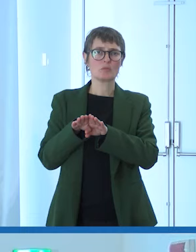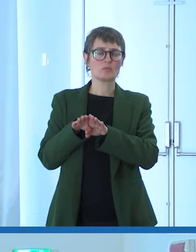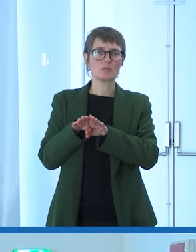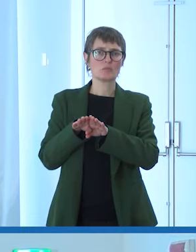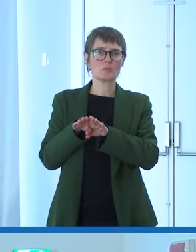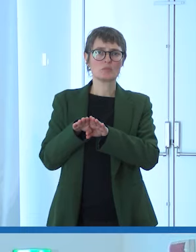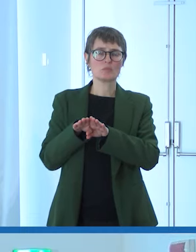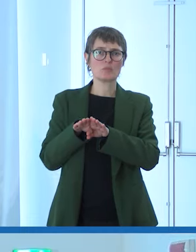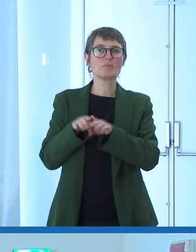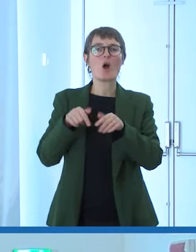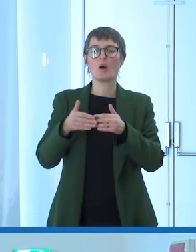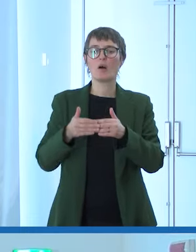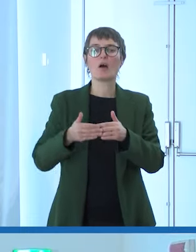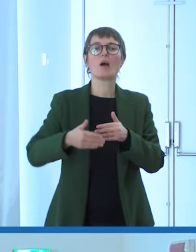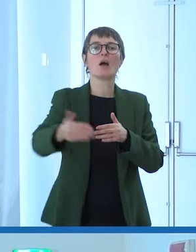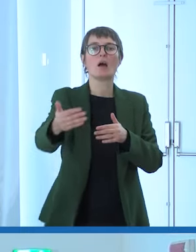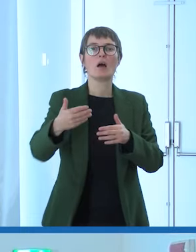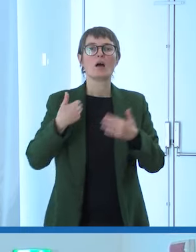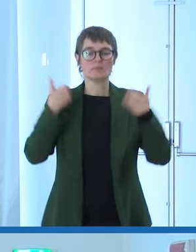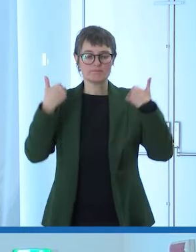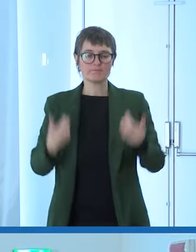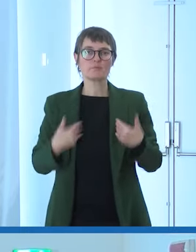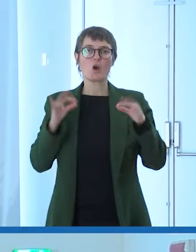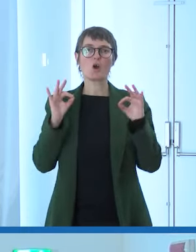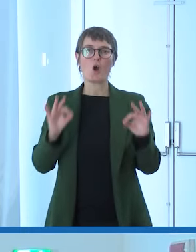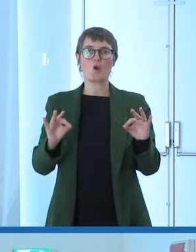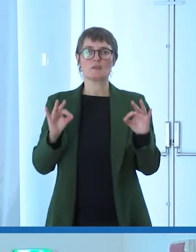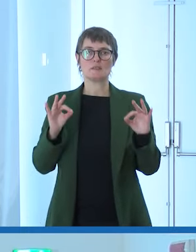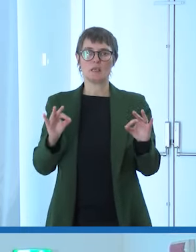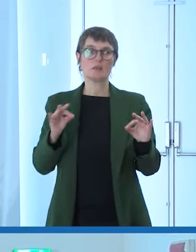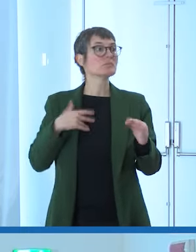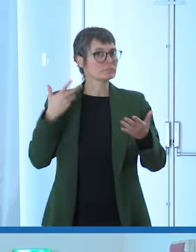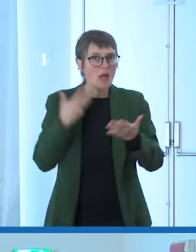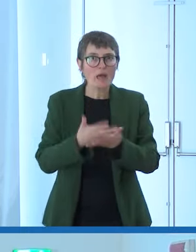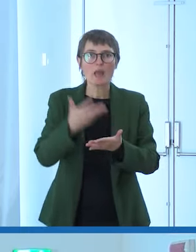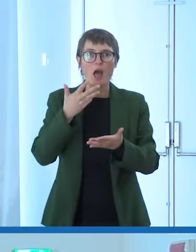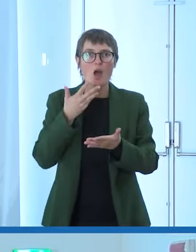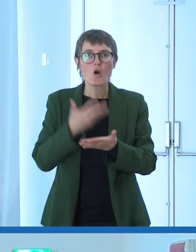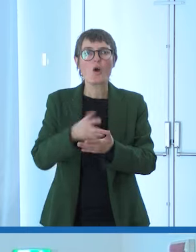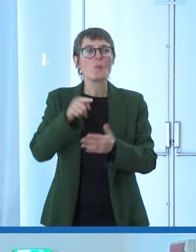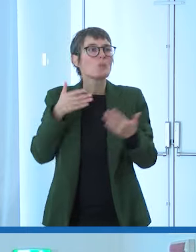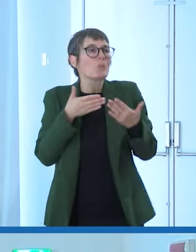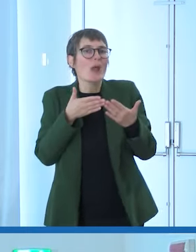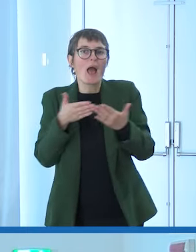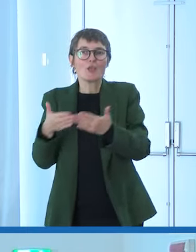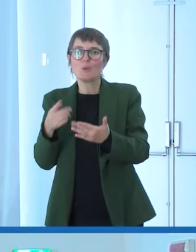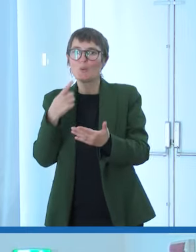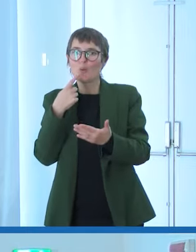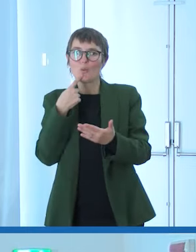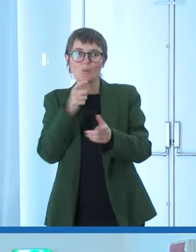viverlo fino in fondo raccontarlo e aiutare gli altri che erano meno esposti di me e